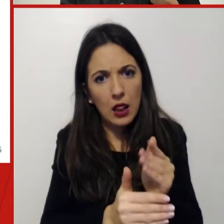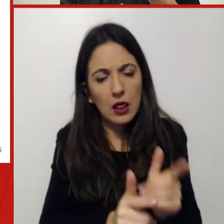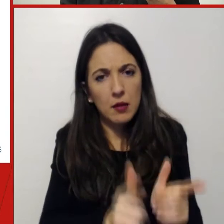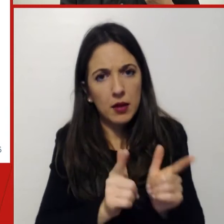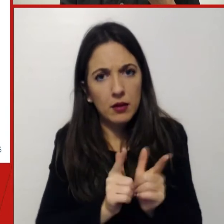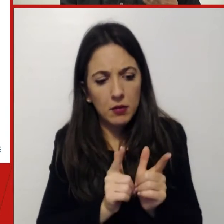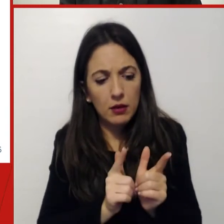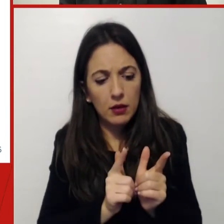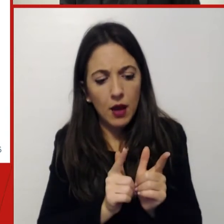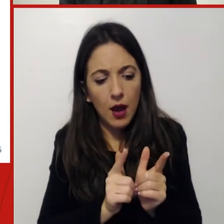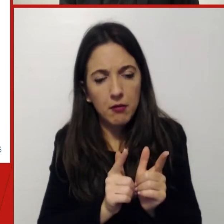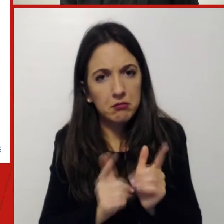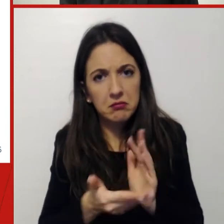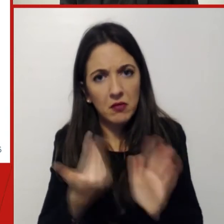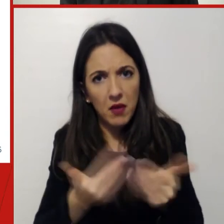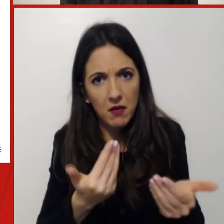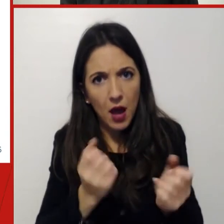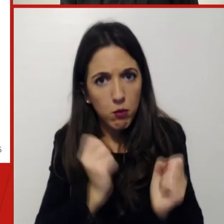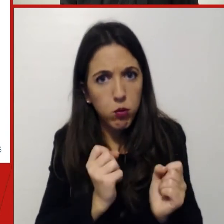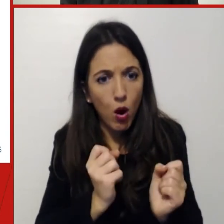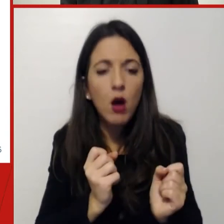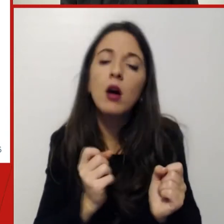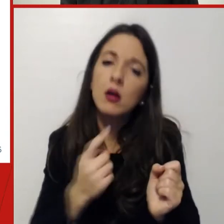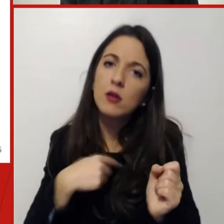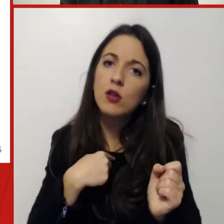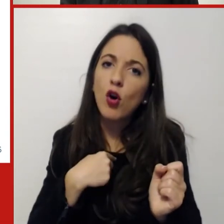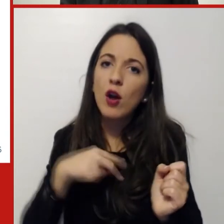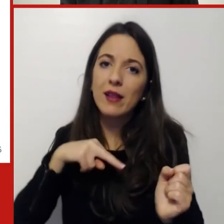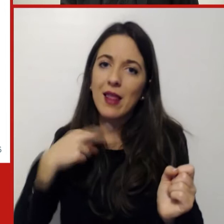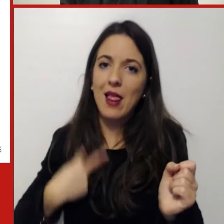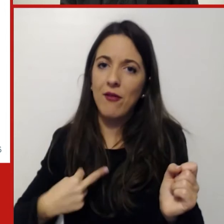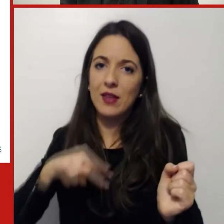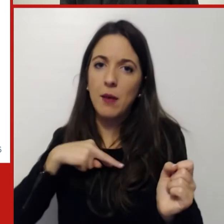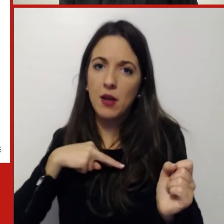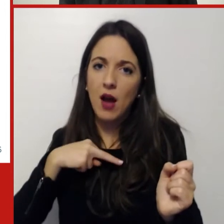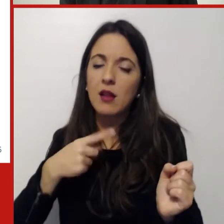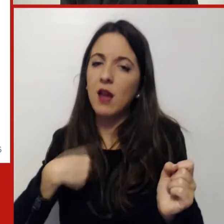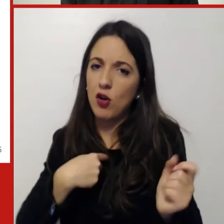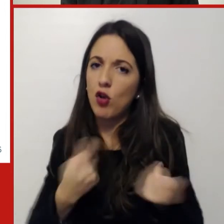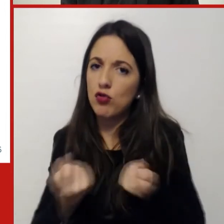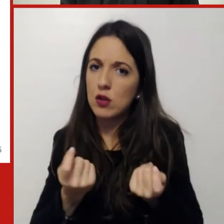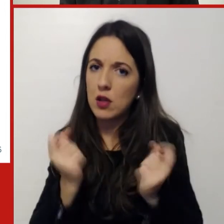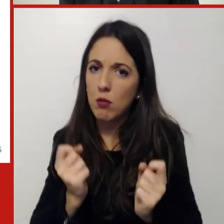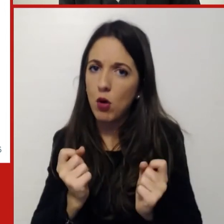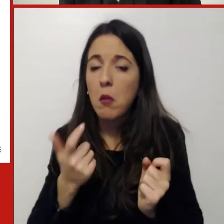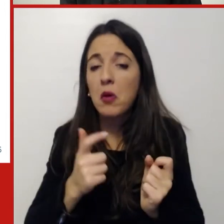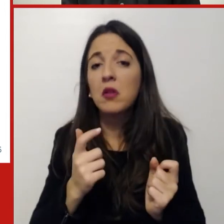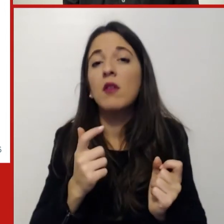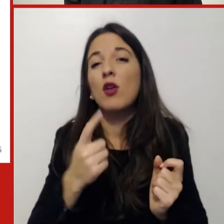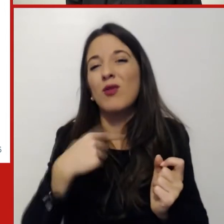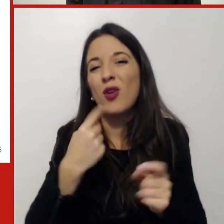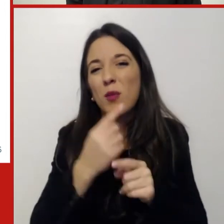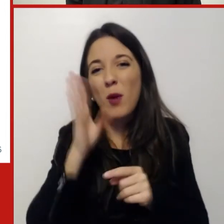paletti invece che progettiamo e organizziamo noi. e questo vuol dire stare attenti all'overworking